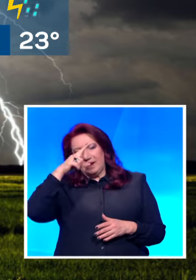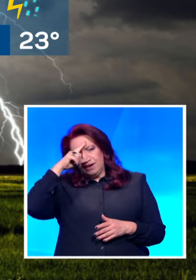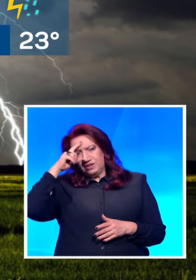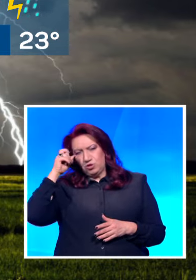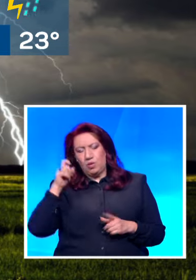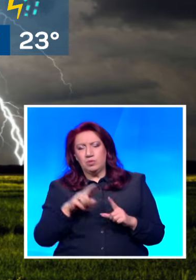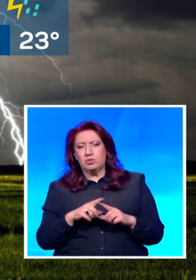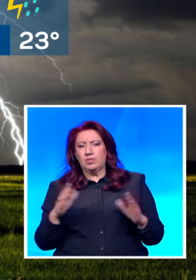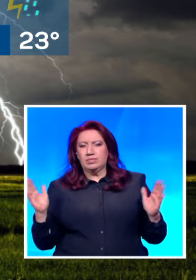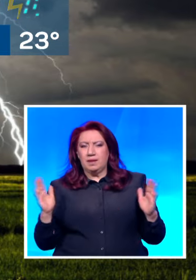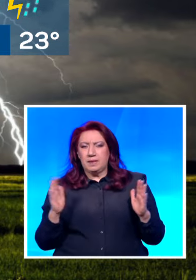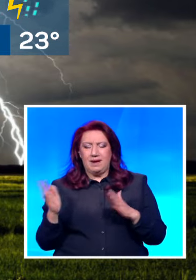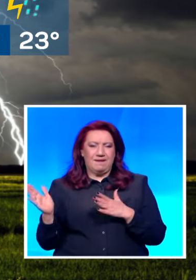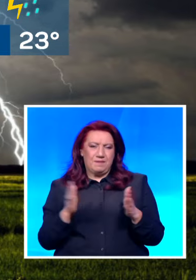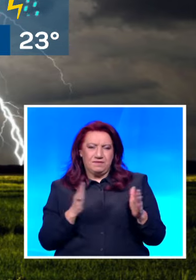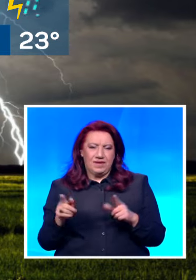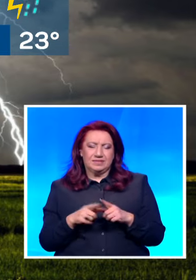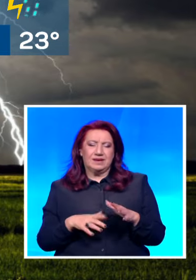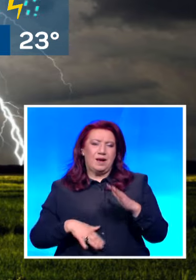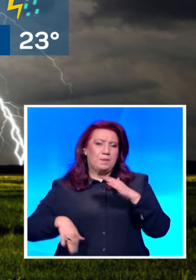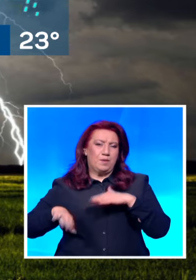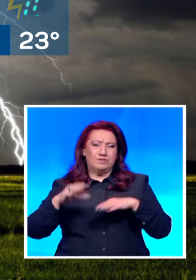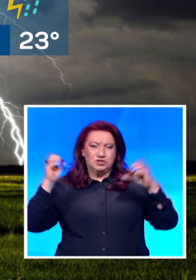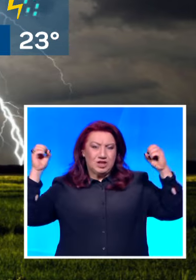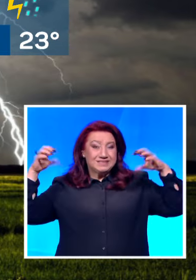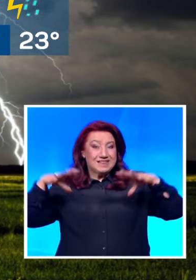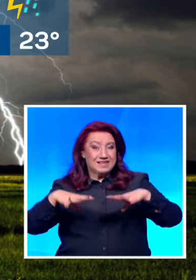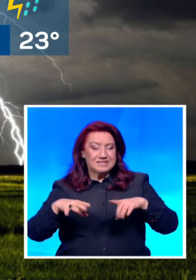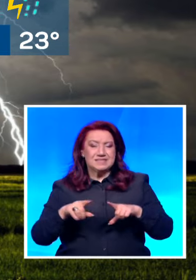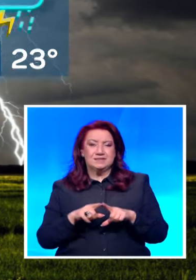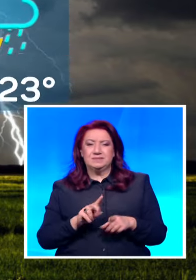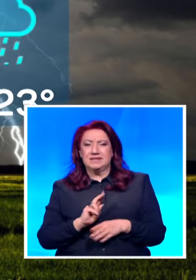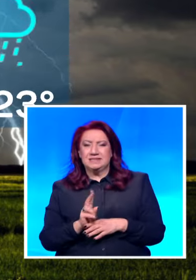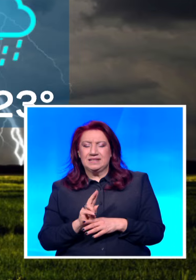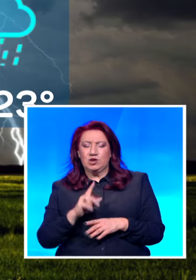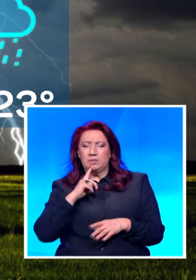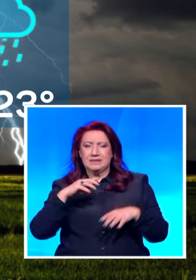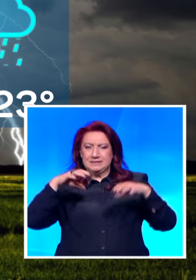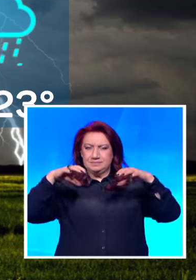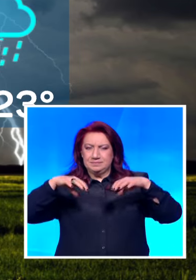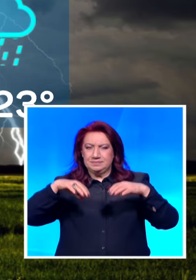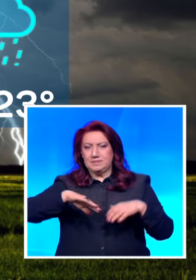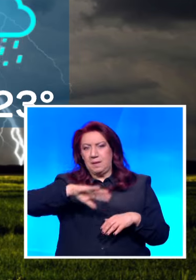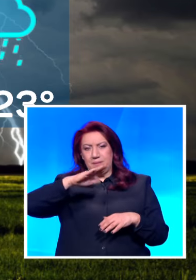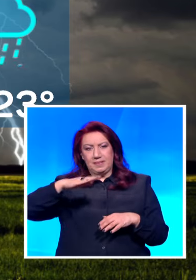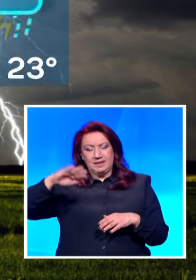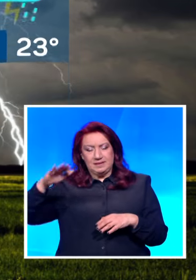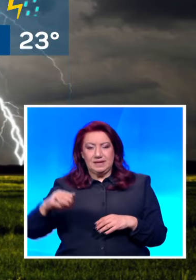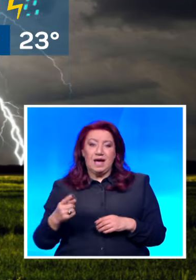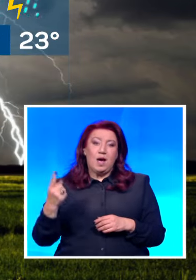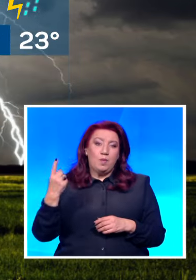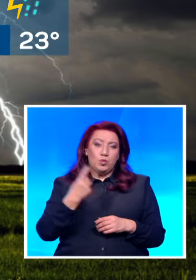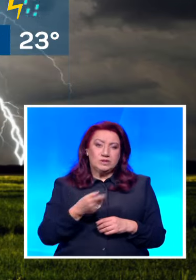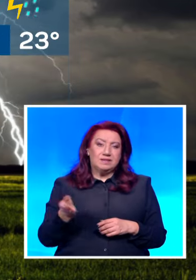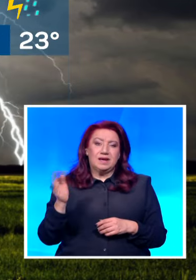вятъра и повече слънчеви часове. След обед преваляване на планинските и североисточните райони. В понеделник пак ще ни трябват чадъри.